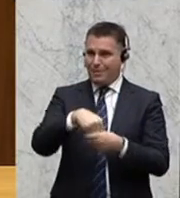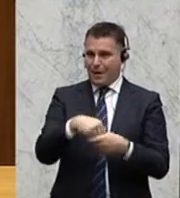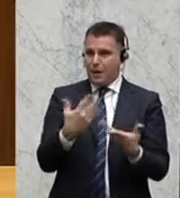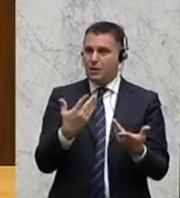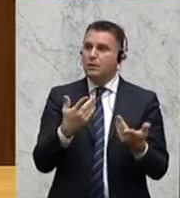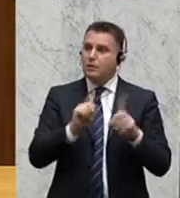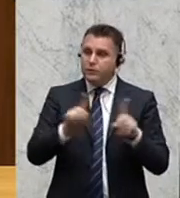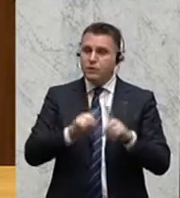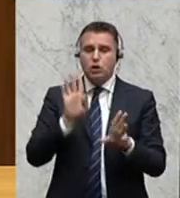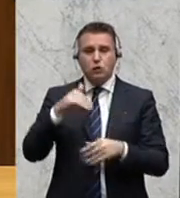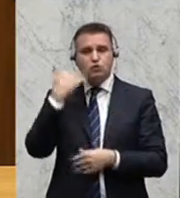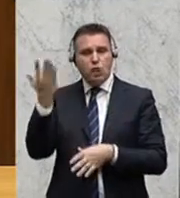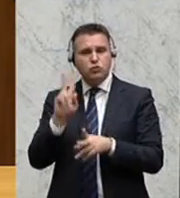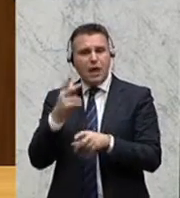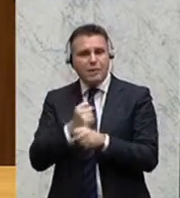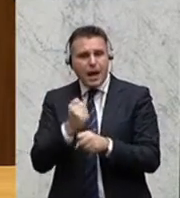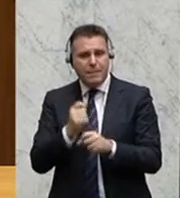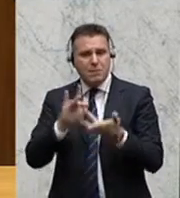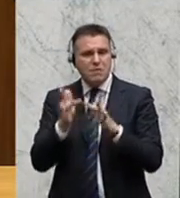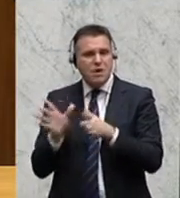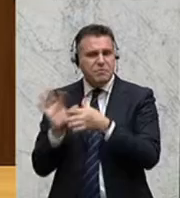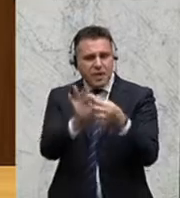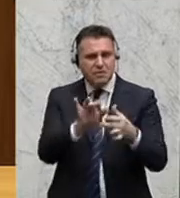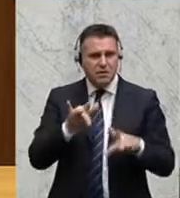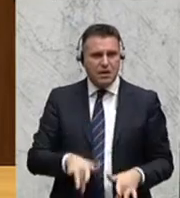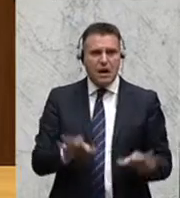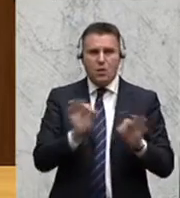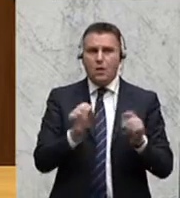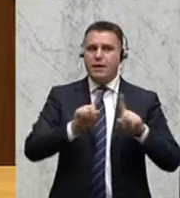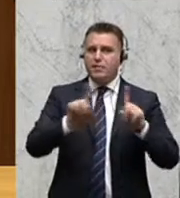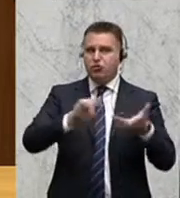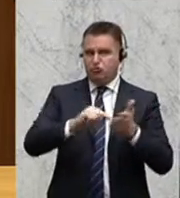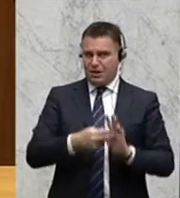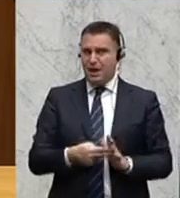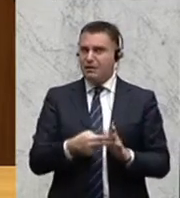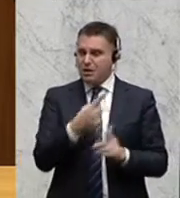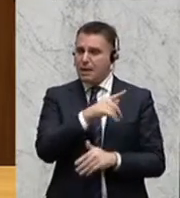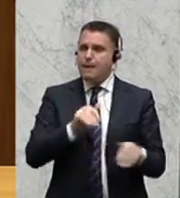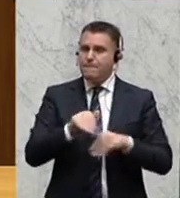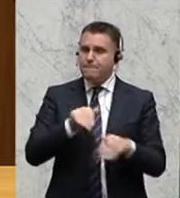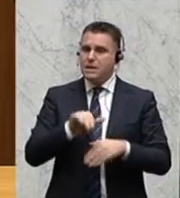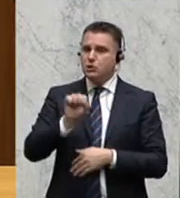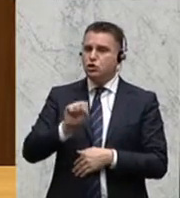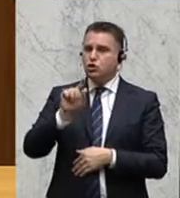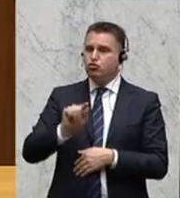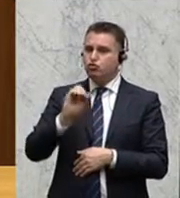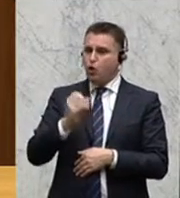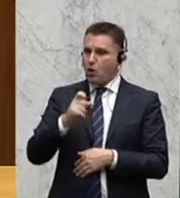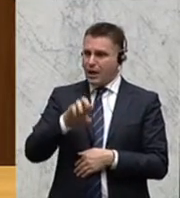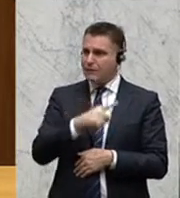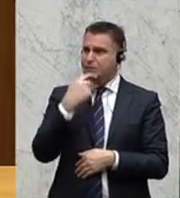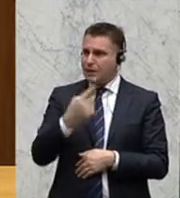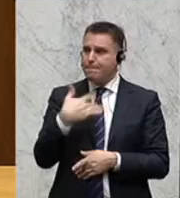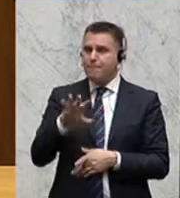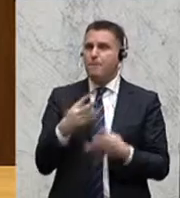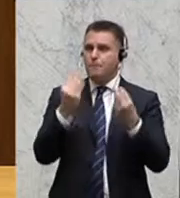durch die Möglichkeit von Homeoffice, durch die Zusammenarbeit mittels der Technologie oder, wie es der Herr Minister Stöger schon angesprochen hat, auch mit der